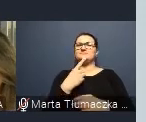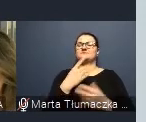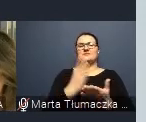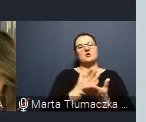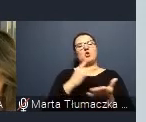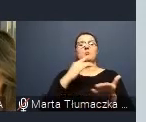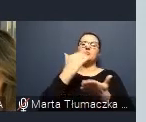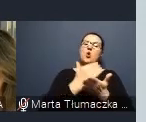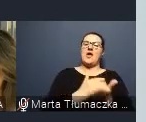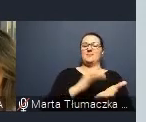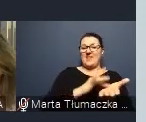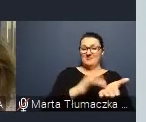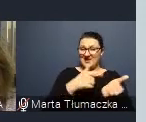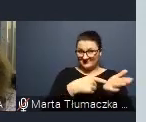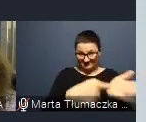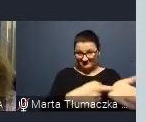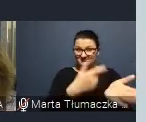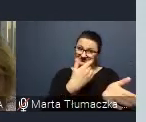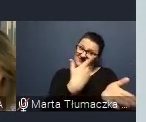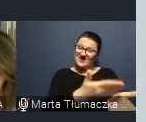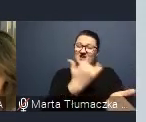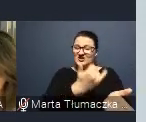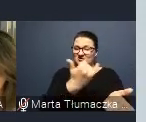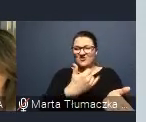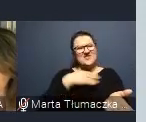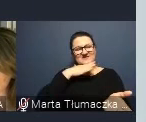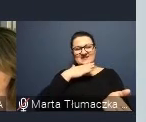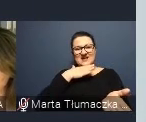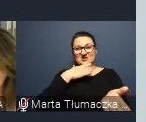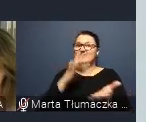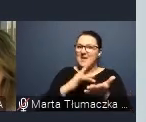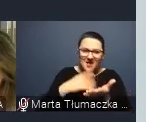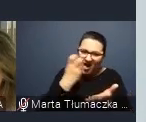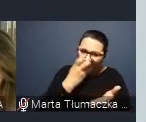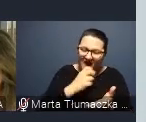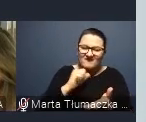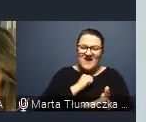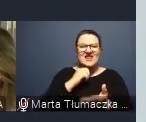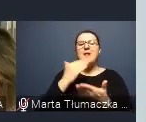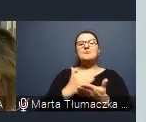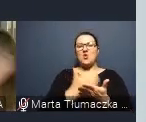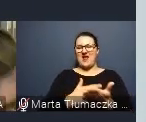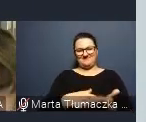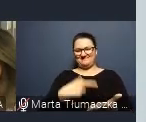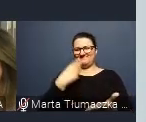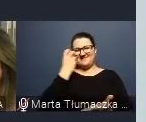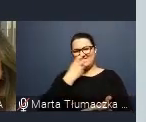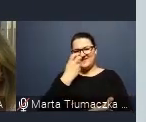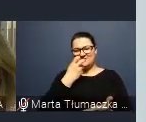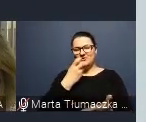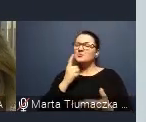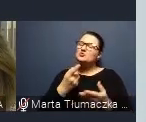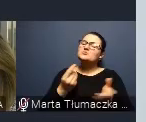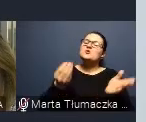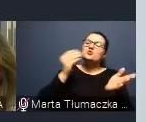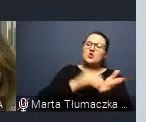może być dla dziecka niewystarczające, choć sam tablet może być dla niego atrakcyjny. Musimy do tego dodać różnego rodzaju